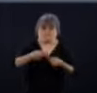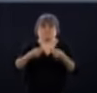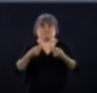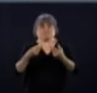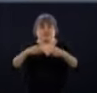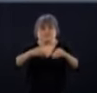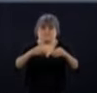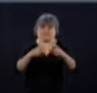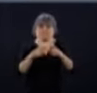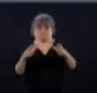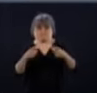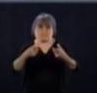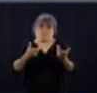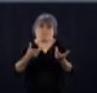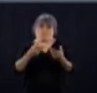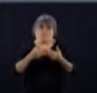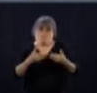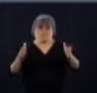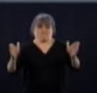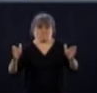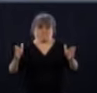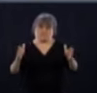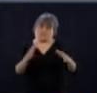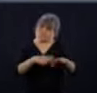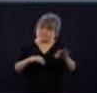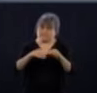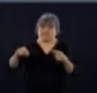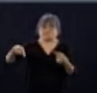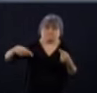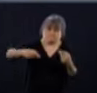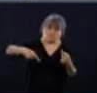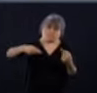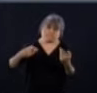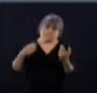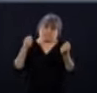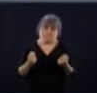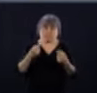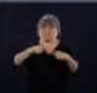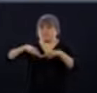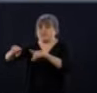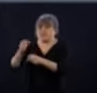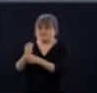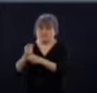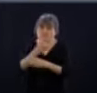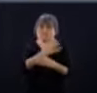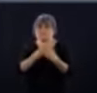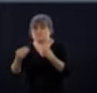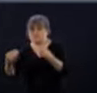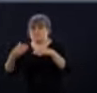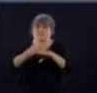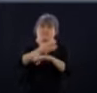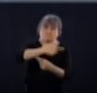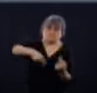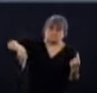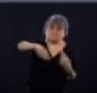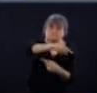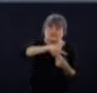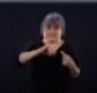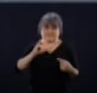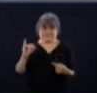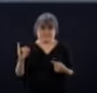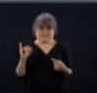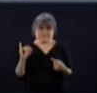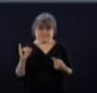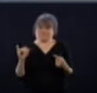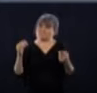demande quand même aux Québécois d'éviter les déplacements superflus, d'éviter de se déplacer d'une région à l'autre si ce n'est pas essentiel. Je l'ai dit, il faut quand même